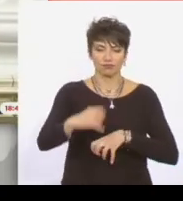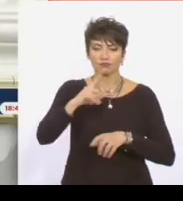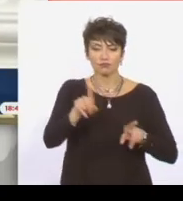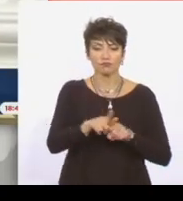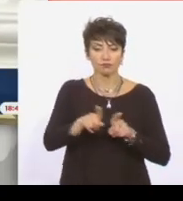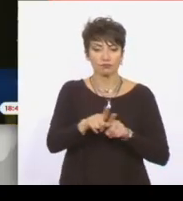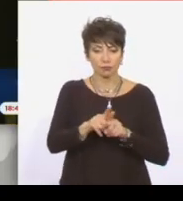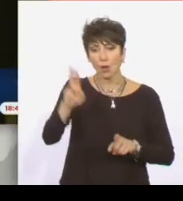ηγέτης των ρωσόφωνων αυτονομιστών.